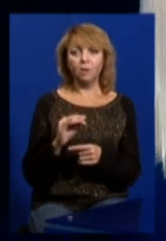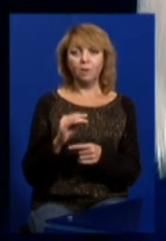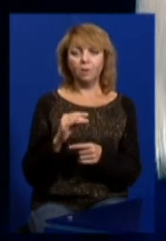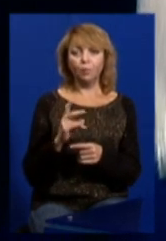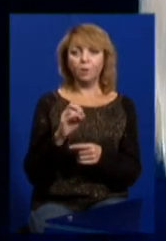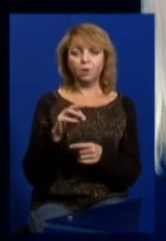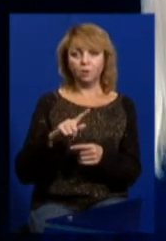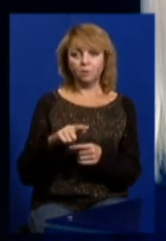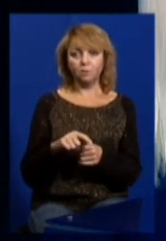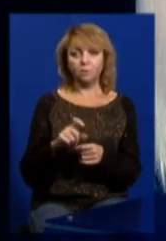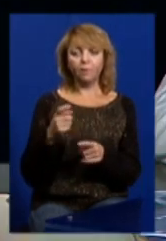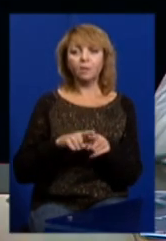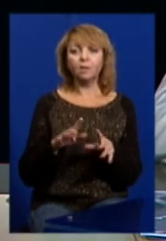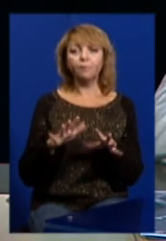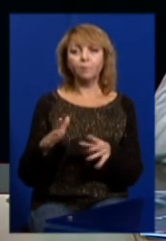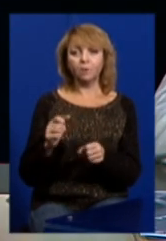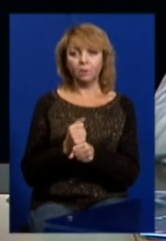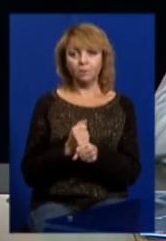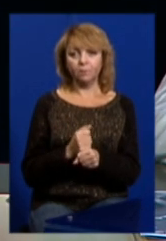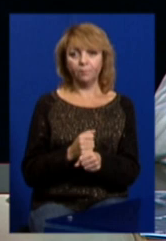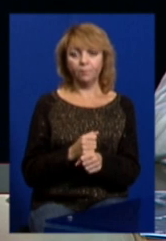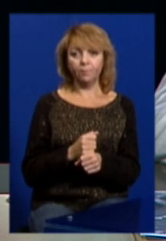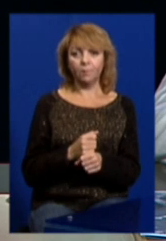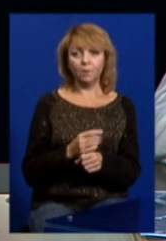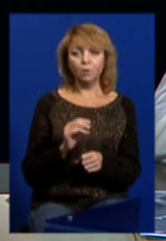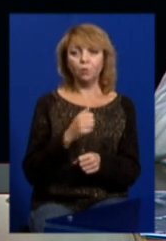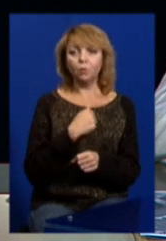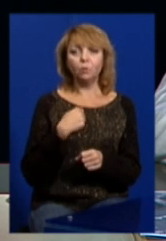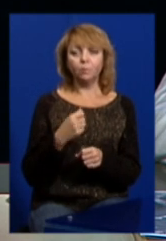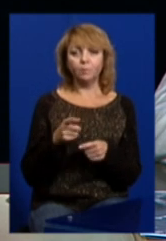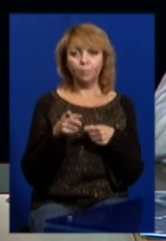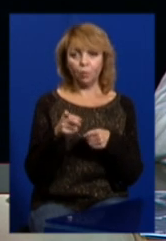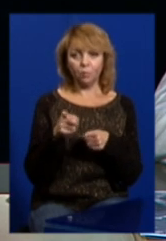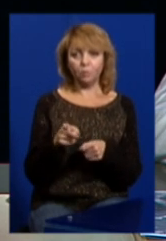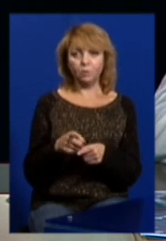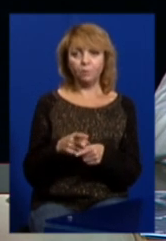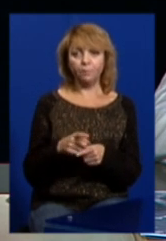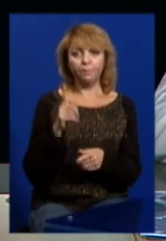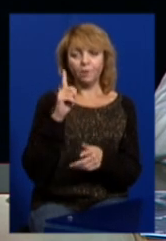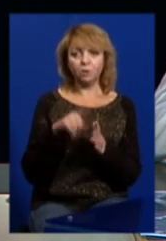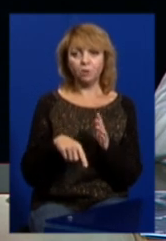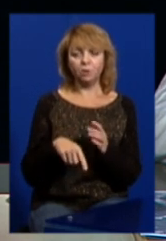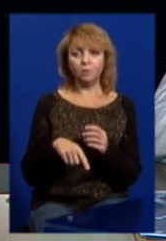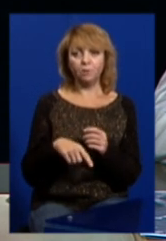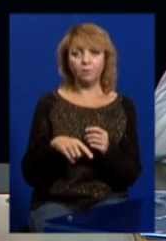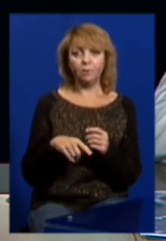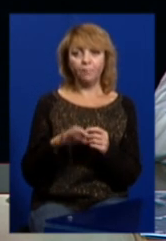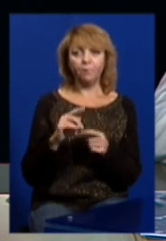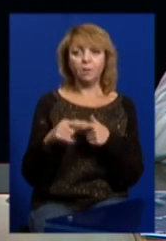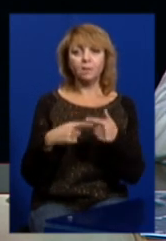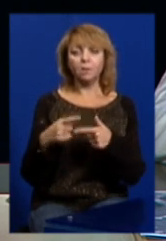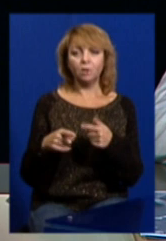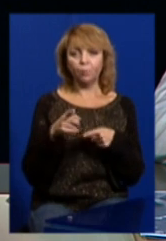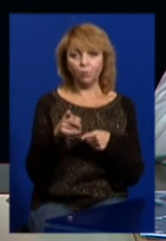випадках? Ні, просто щодо самих погроз, вірніше, внаслідок